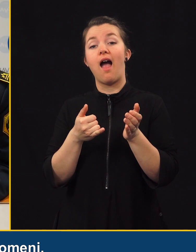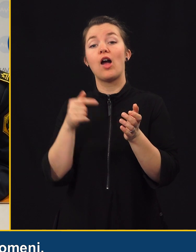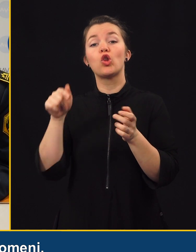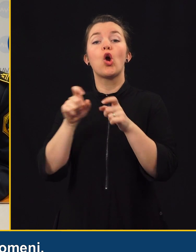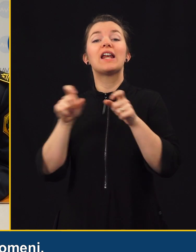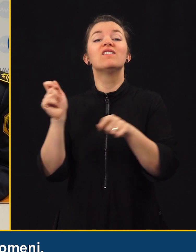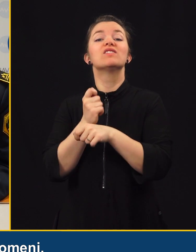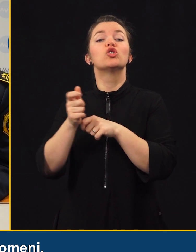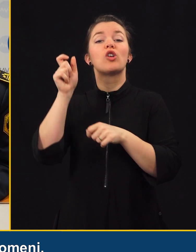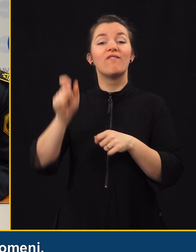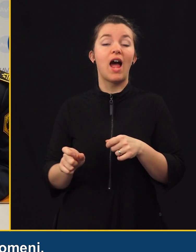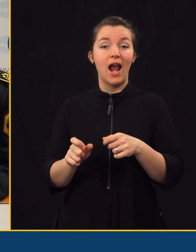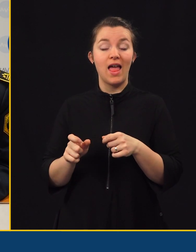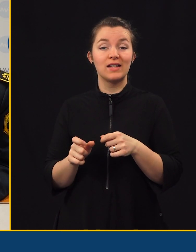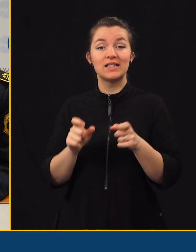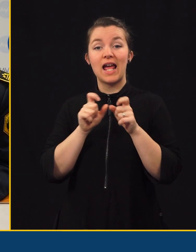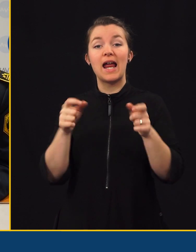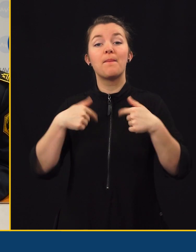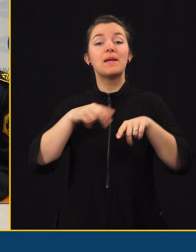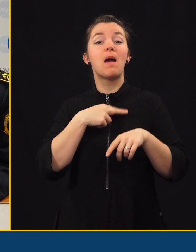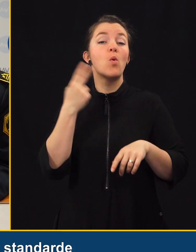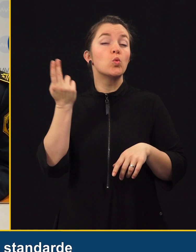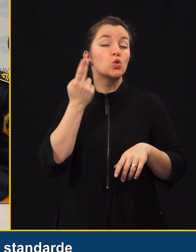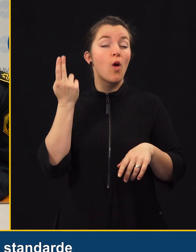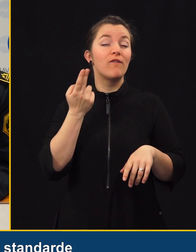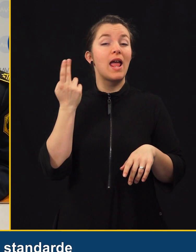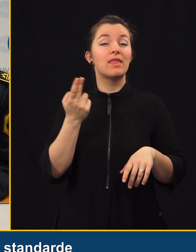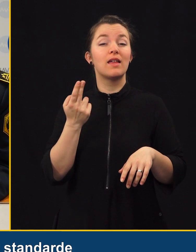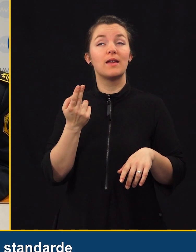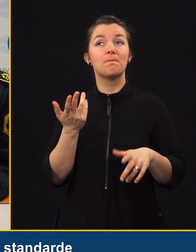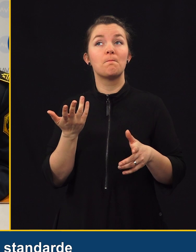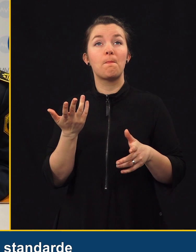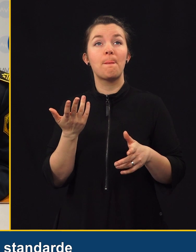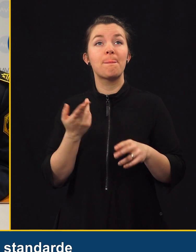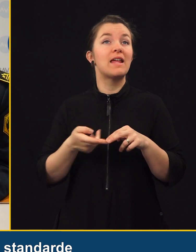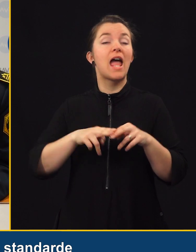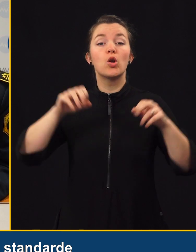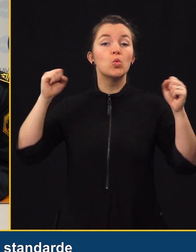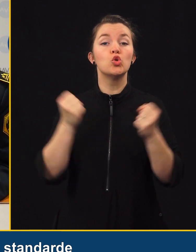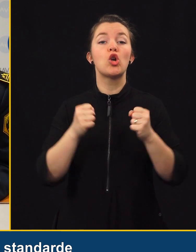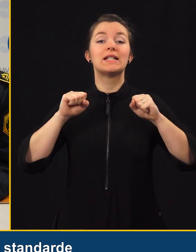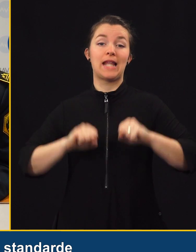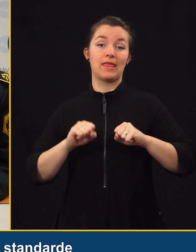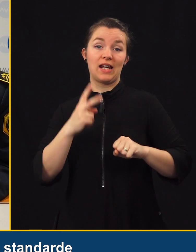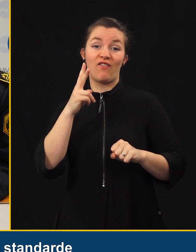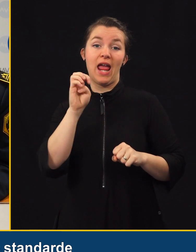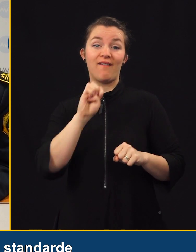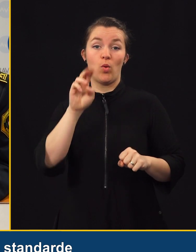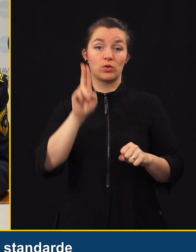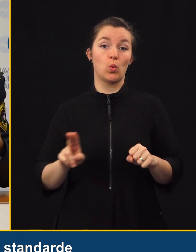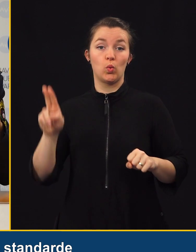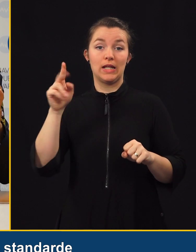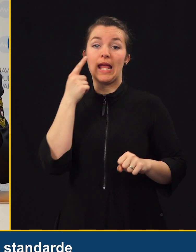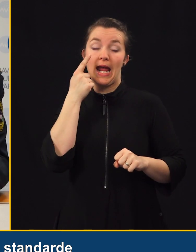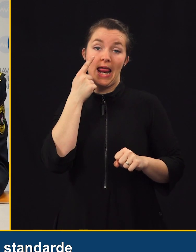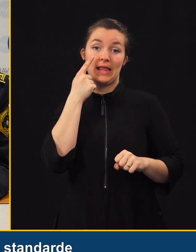kriv zdržavc, ker mi imamo v Sloveniji najhujše standarde v Evropski uniji